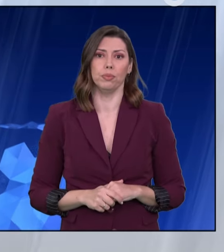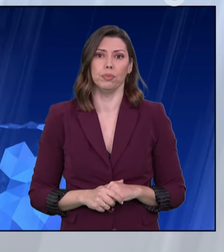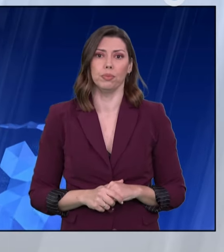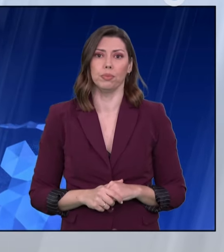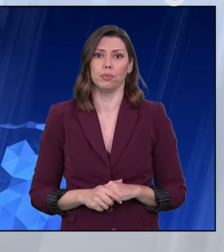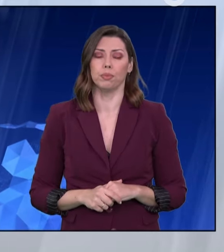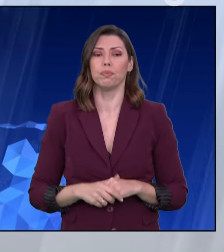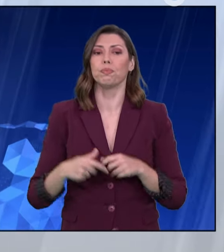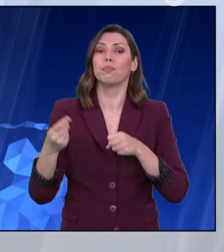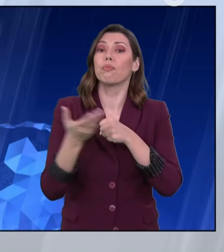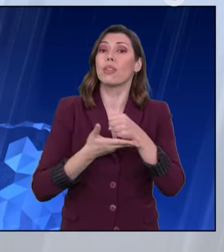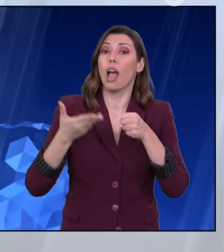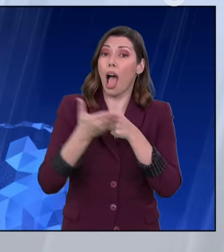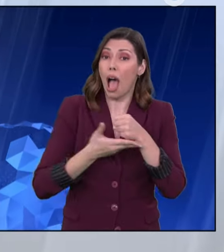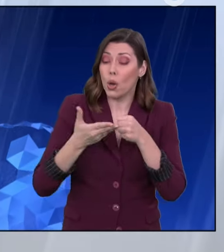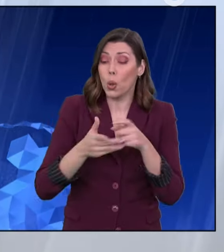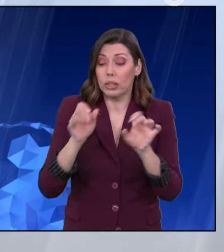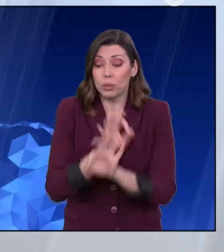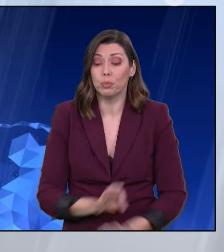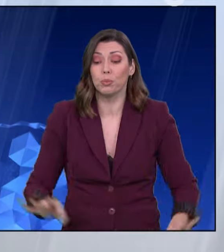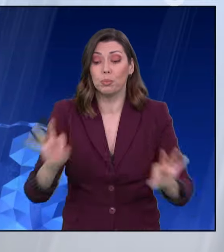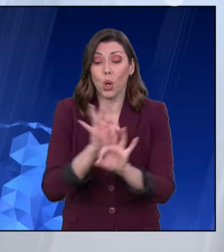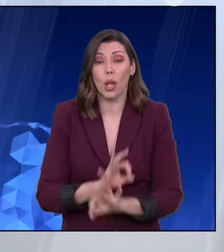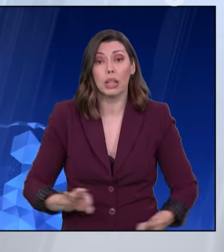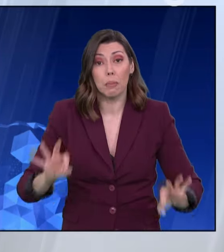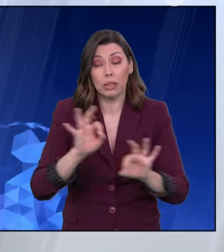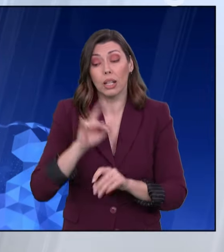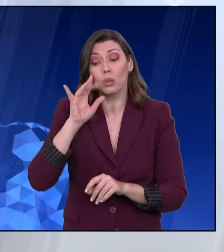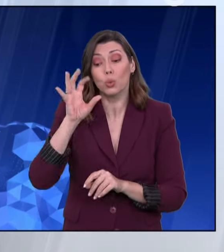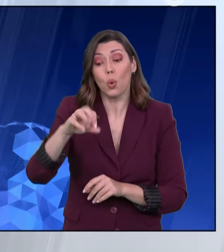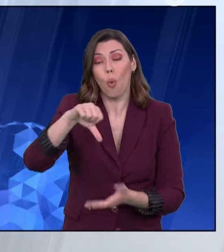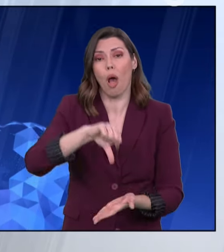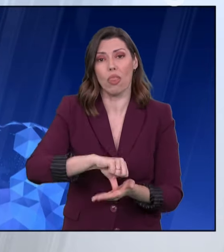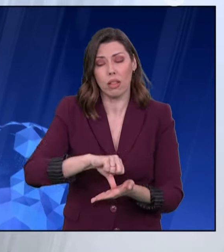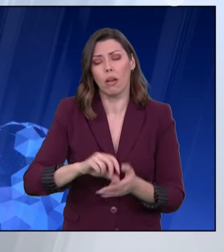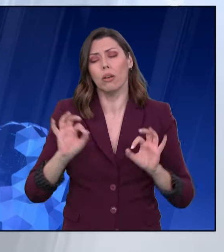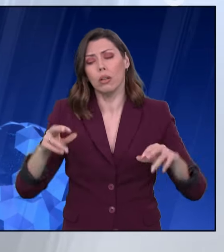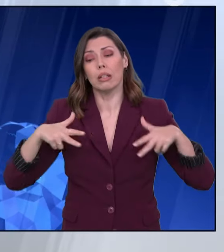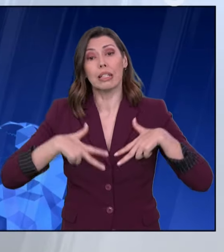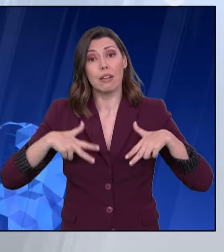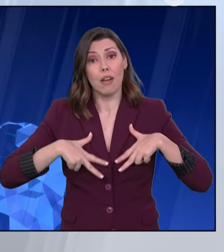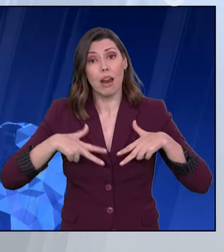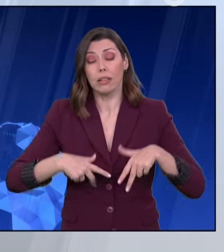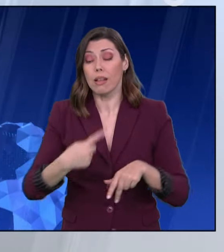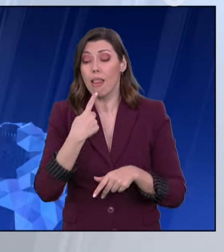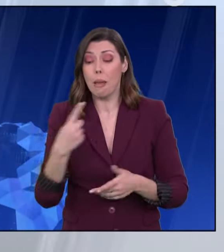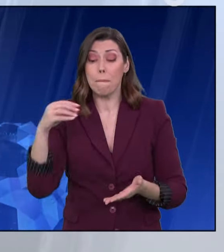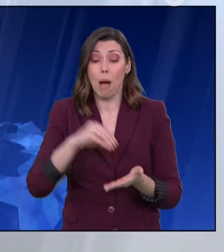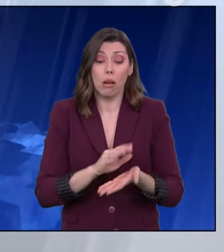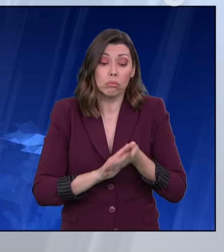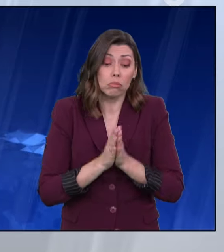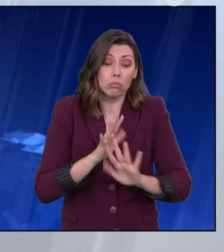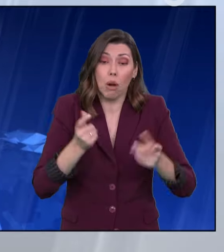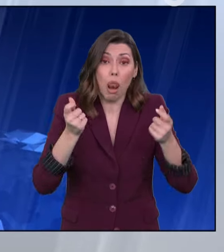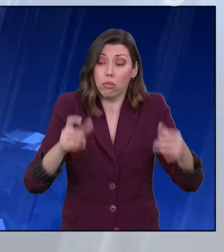Με τους αγρότες να ζεσταίνουν τις μηχανές για την απόβαση στην πρωτεύουσα, κυβερνητικά στελέχη επαναλαμβάνουν πως δεν υπάρχουν περαιτέρω περιθώρια